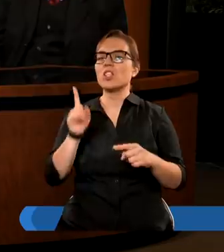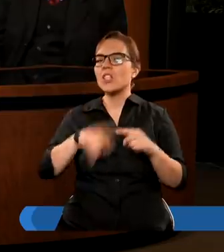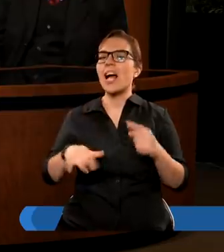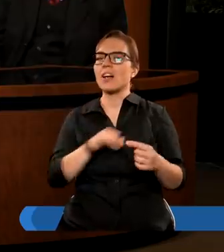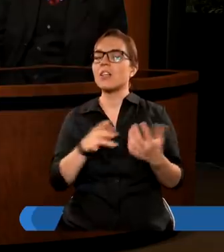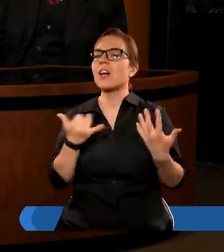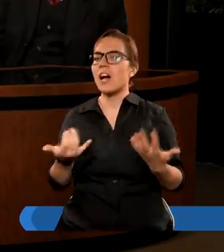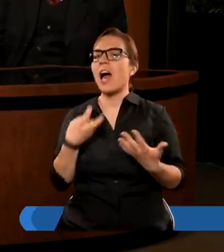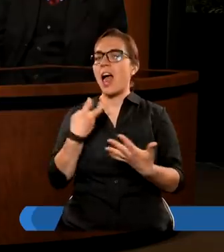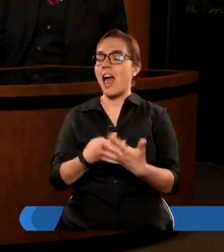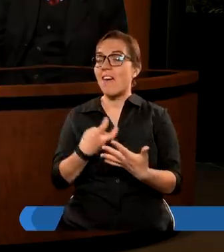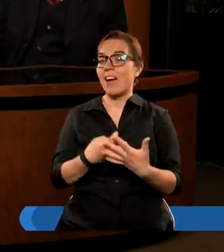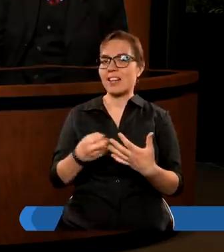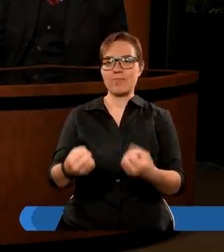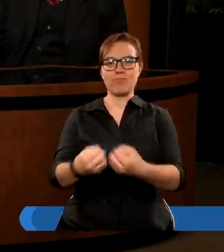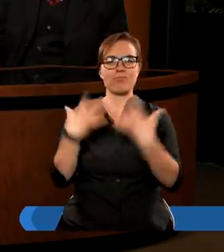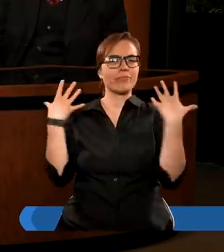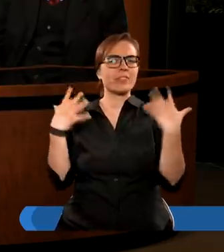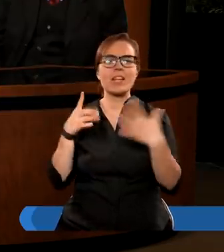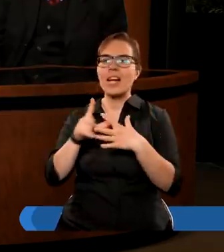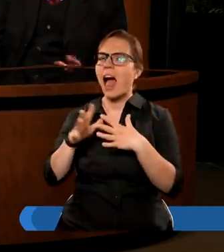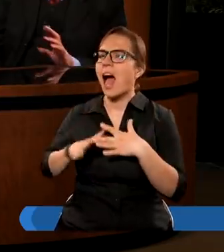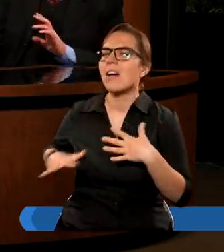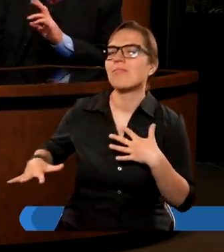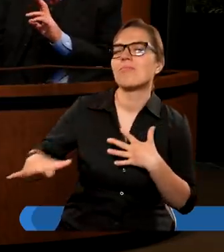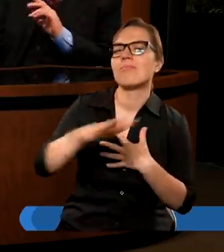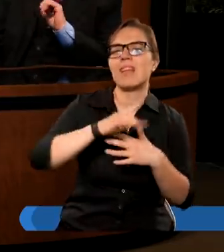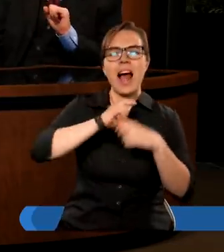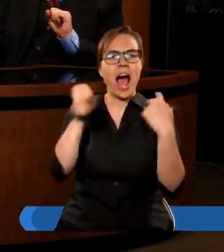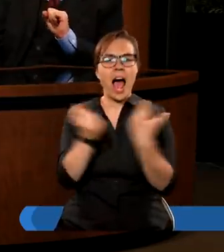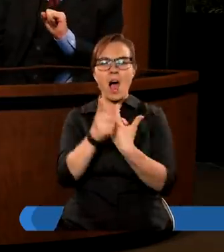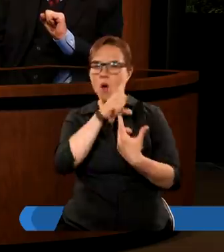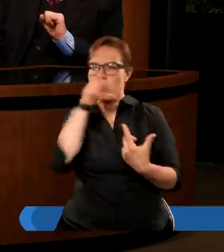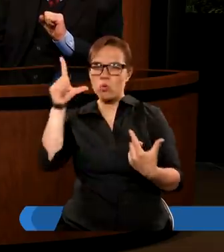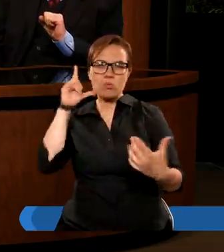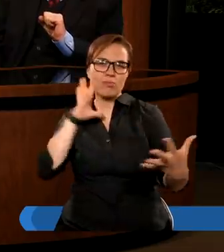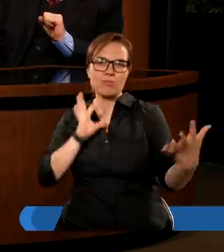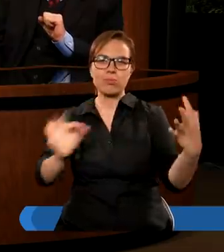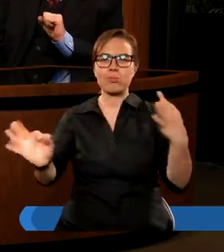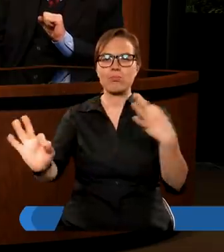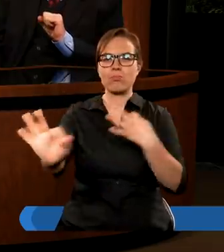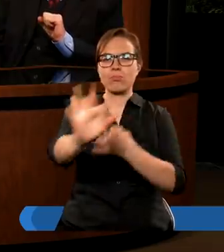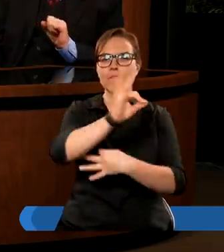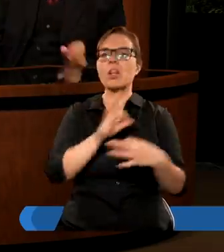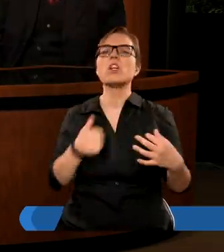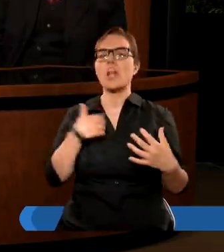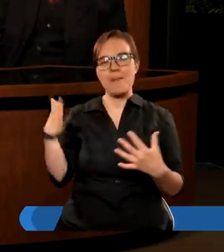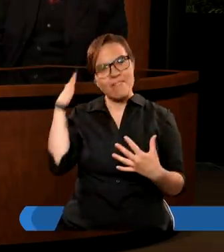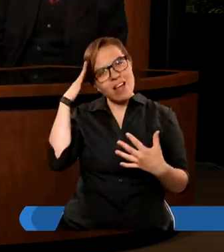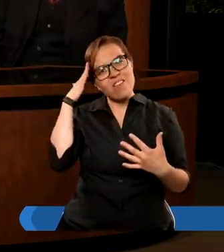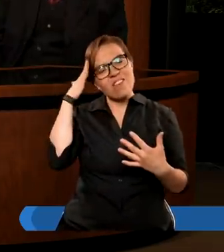Czyli Ewangelia jest dla wszystkich. Dla wszystkich narodów, ludów i tak dalej, a więc do poszczególnych osób też.